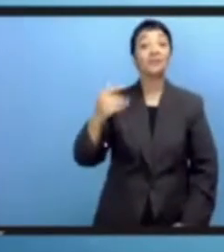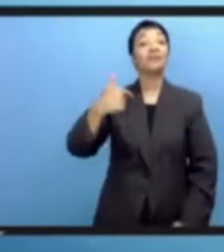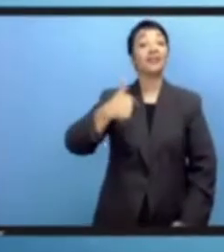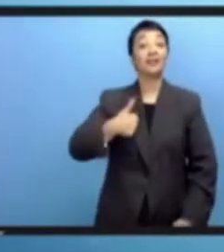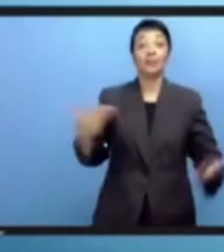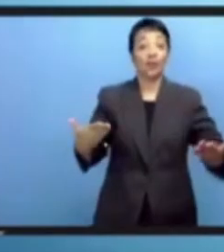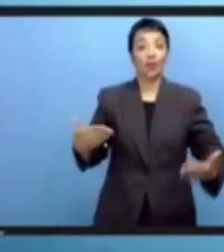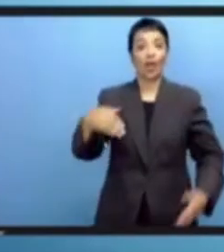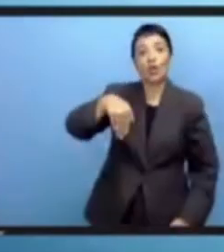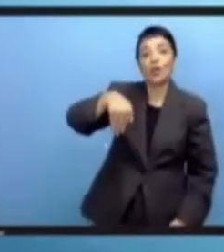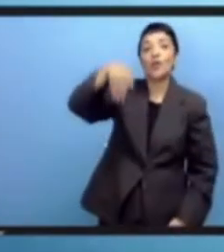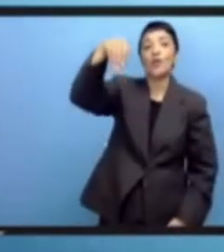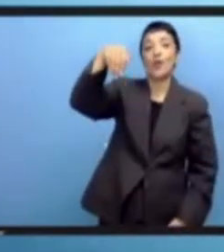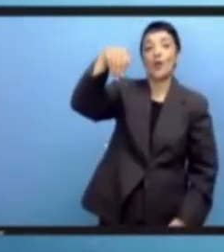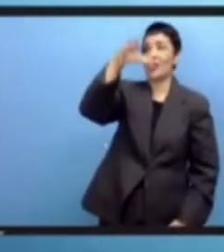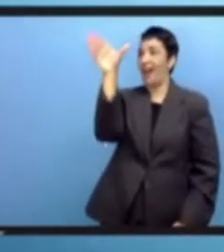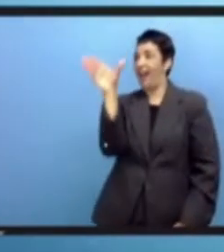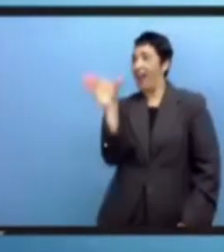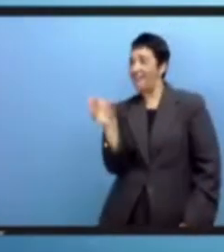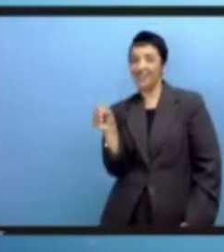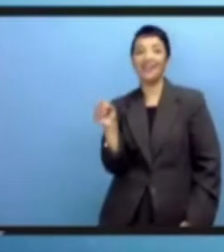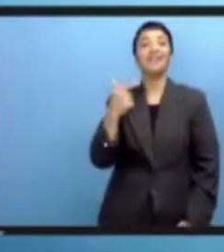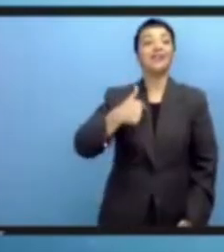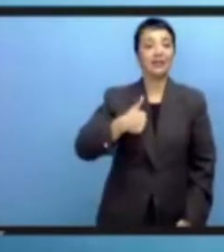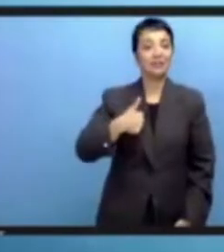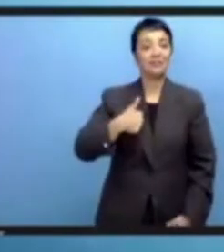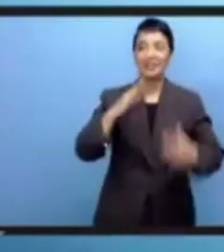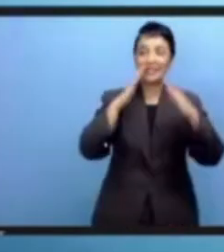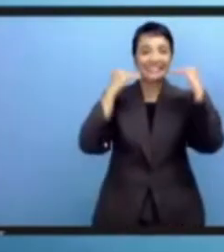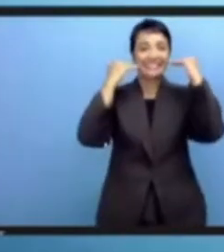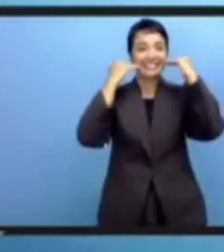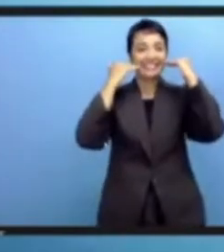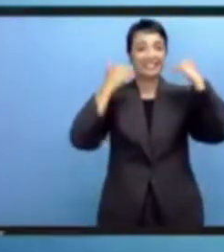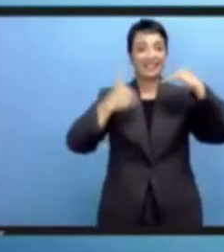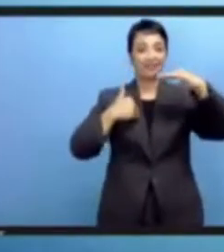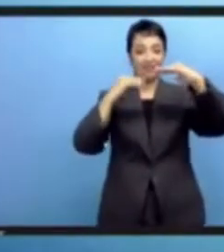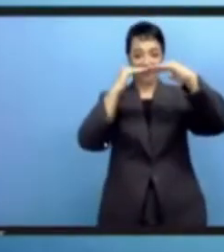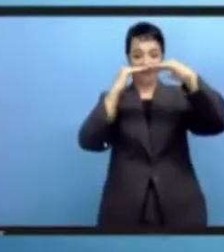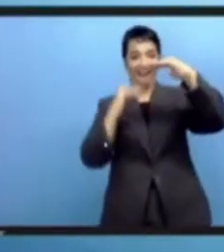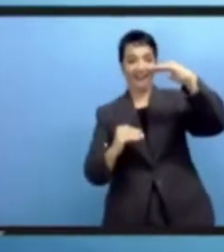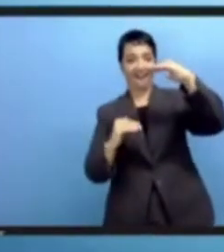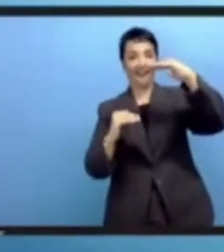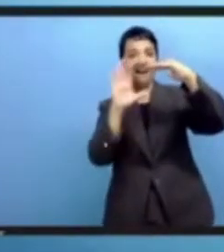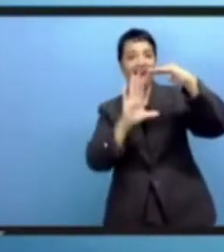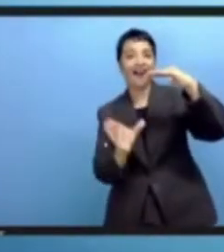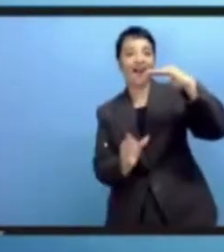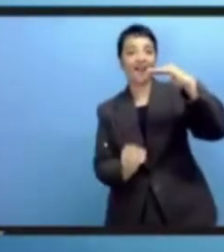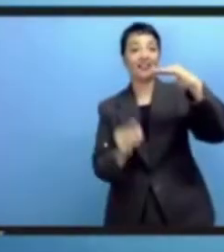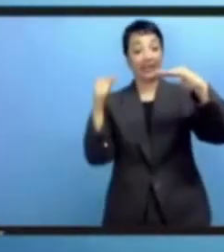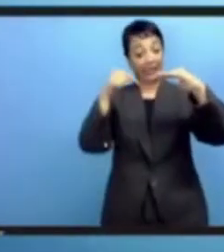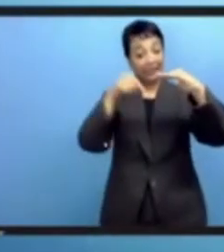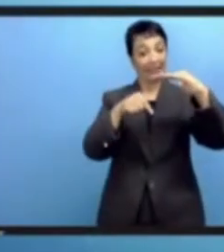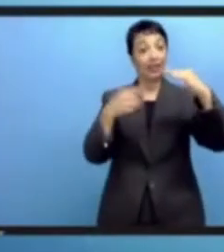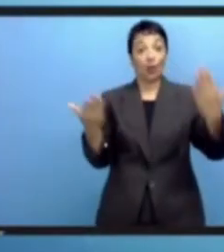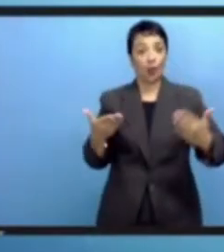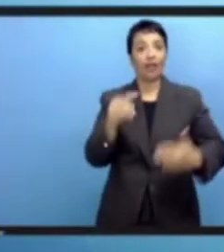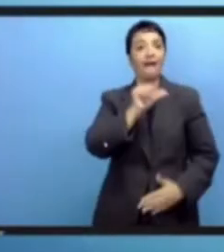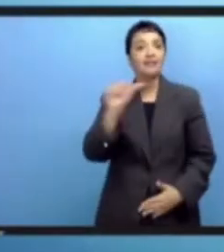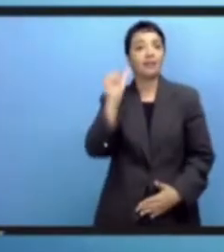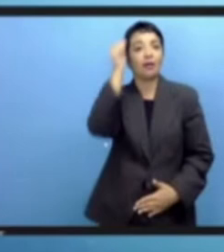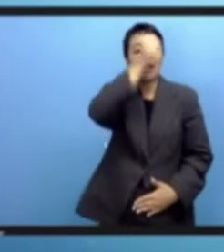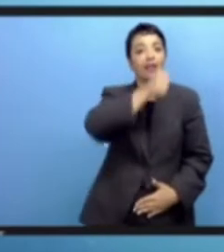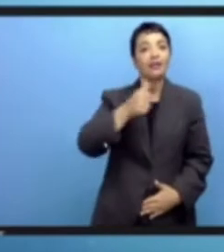لقد أتيت من شمال أفريقيا ويسعدني أن أتواجد هنا في أفريقيا جنوب الصحراء في إثيوبيا